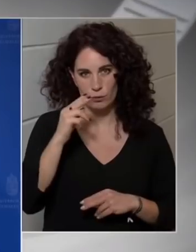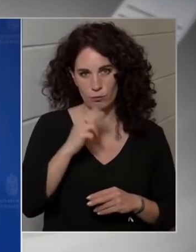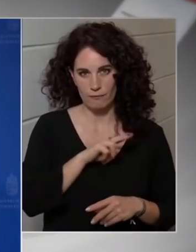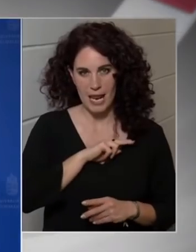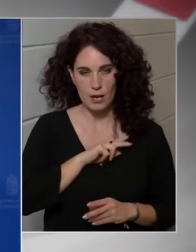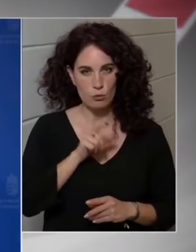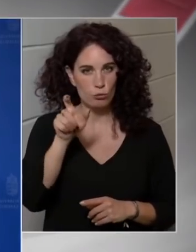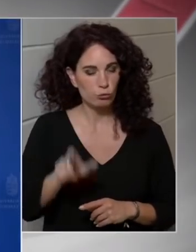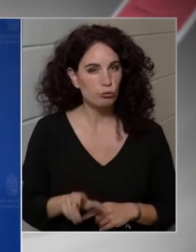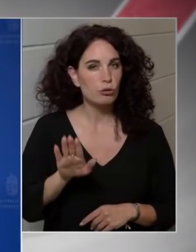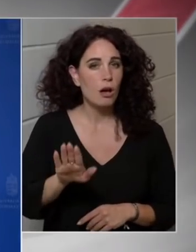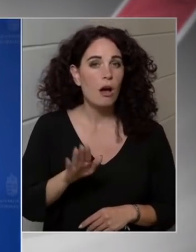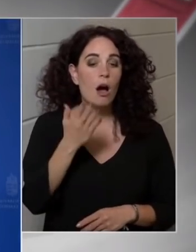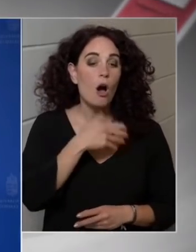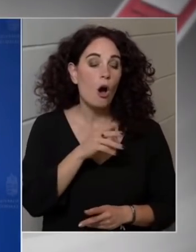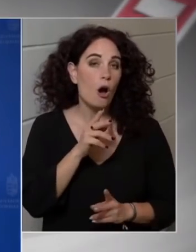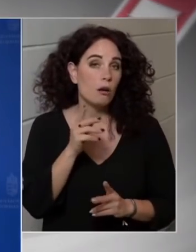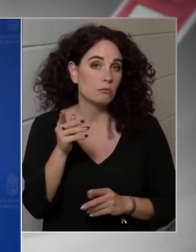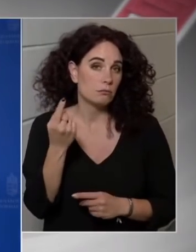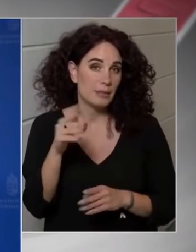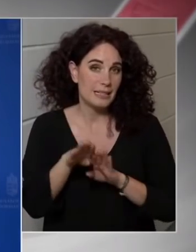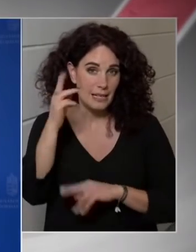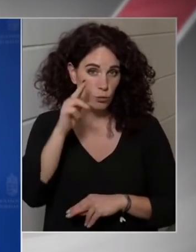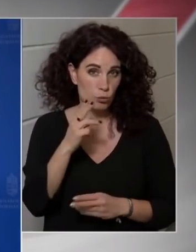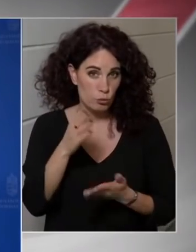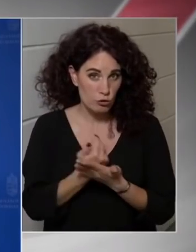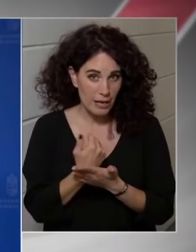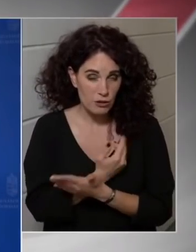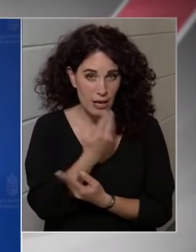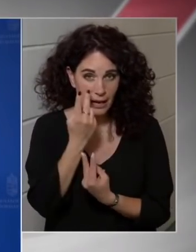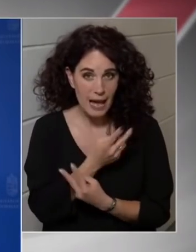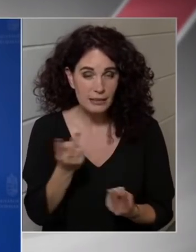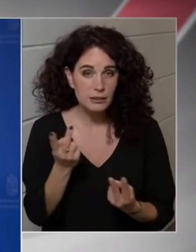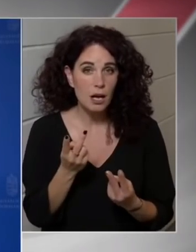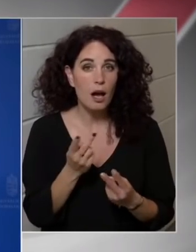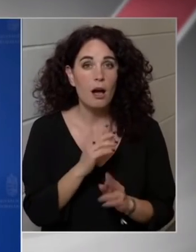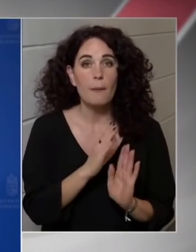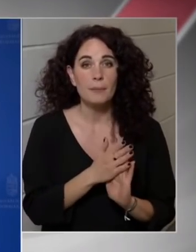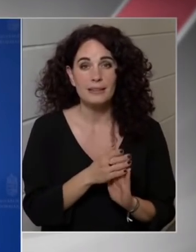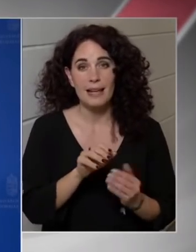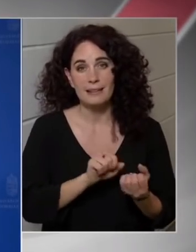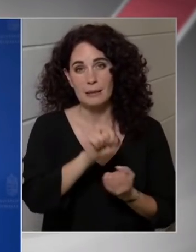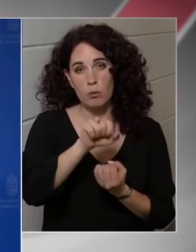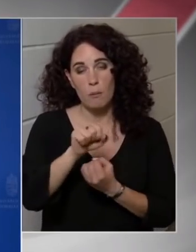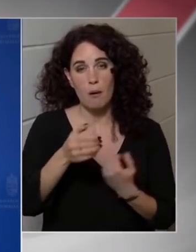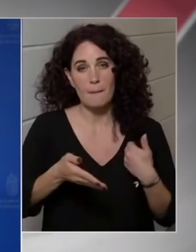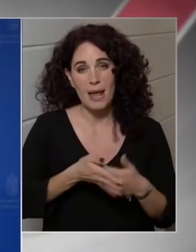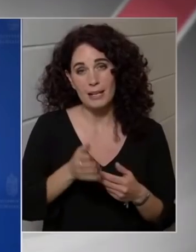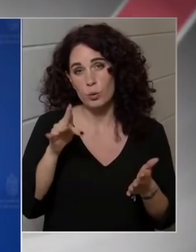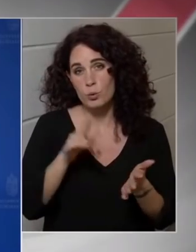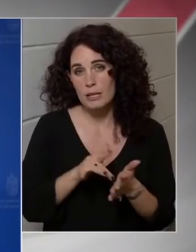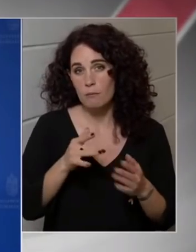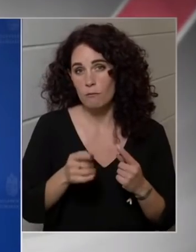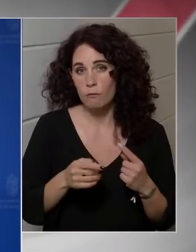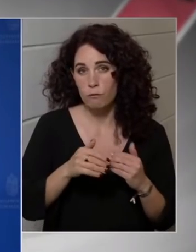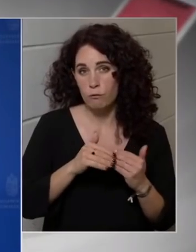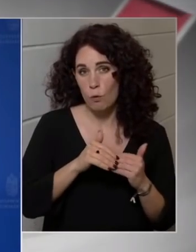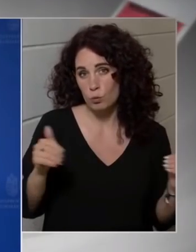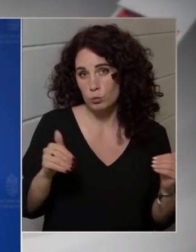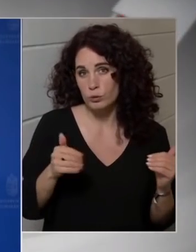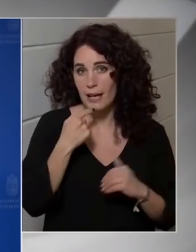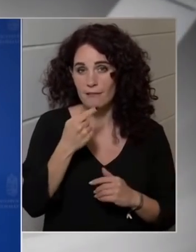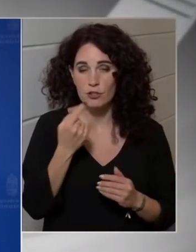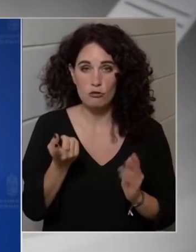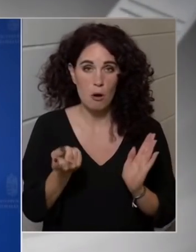tekinteni, ha a miniszter úr szükségesnek látja, hogy valamennyi diplomatípushoz érdemese középfokú nyelvvizsgát előírni.